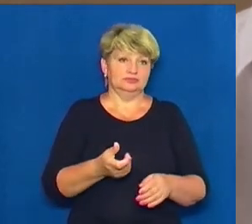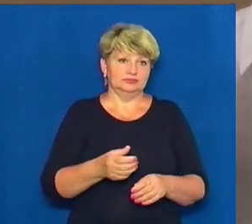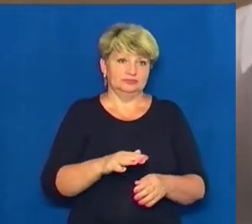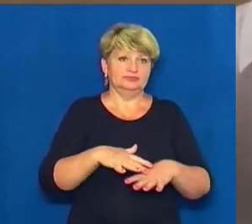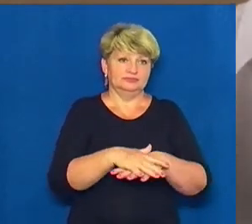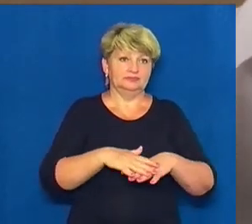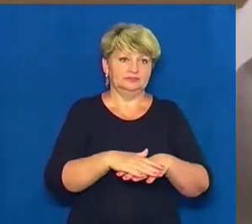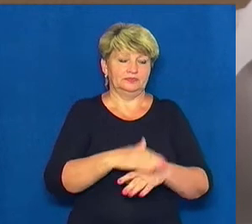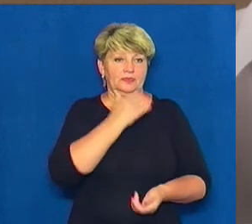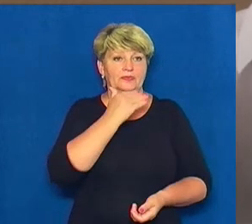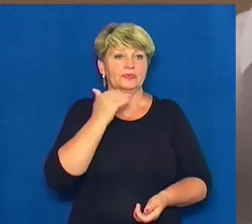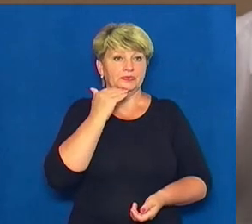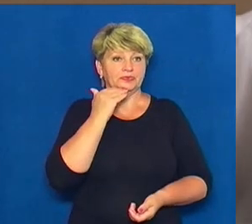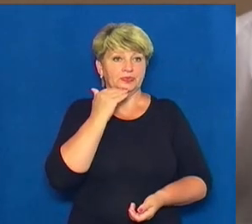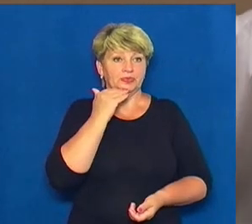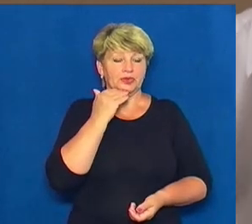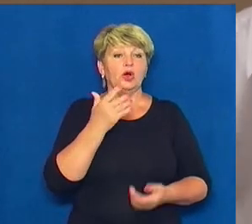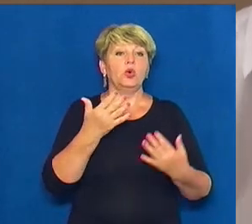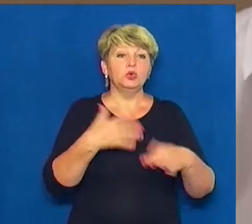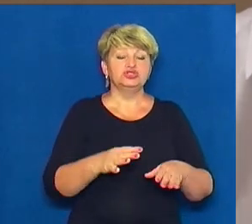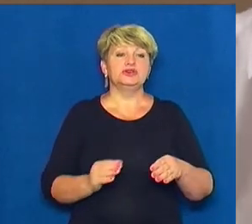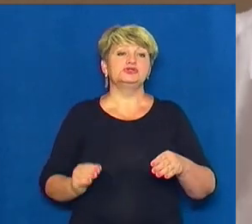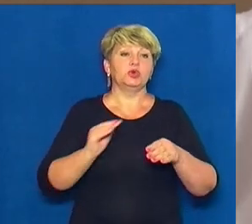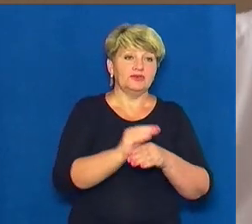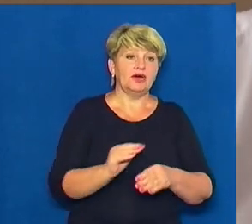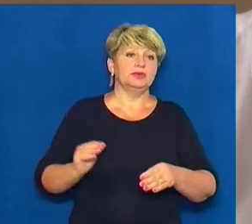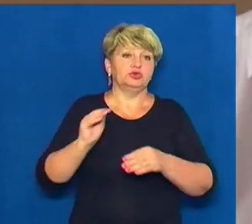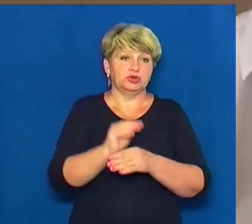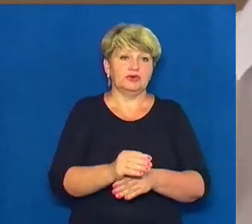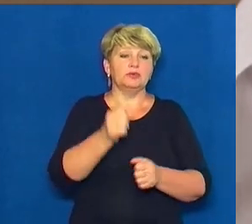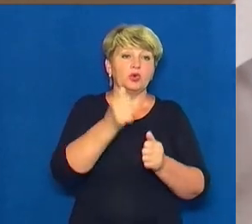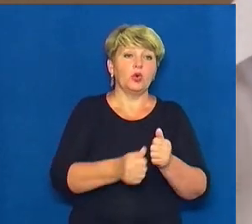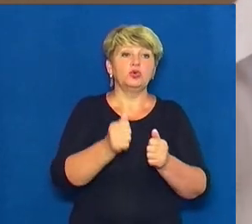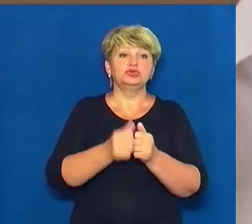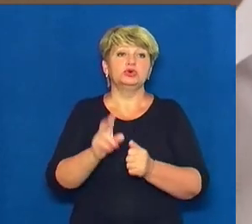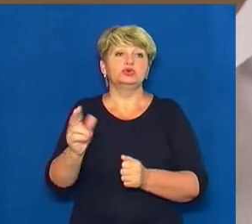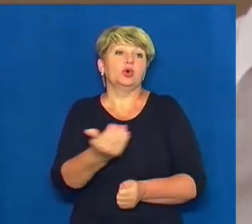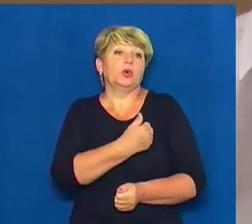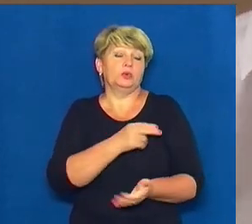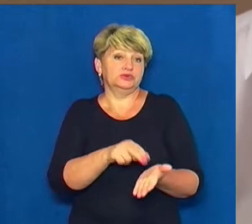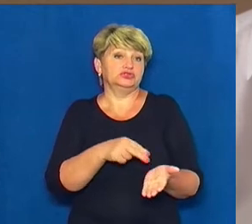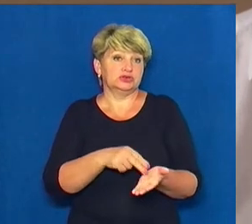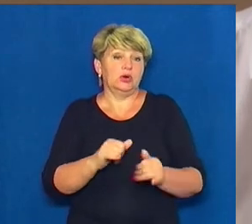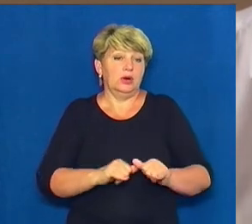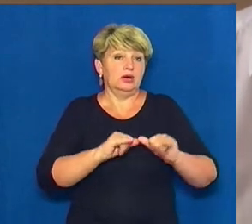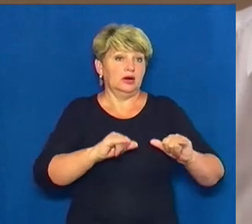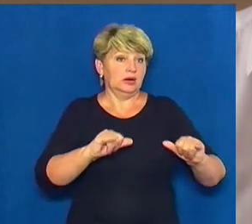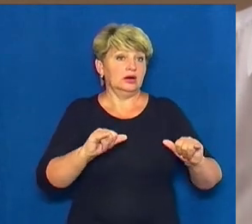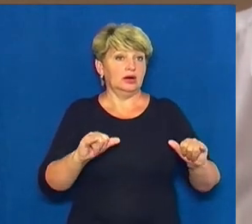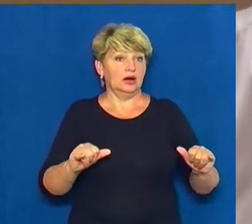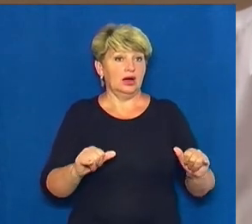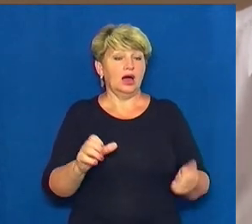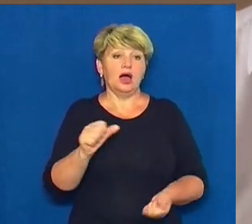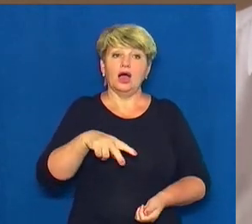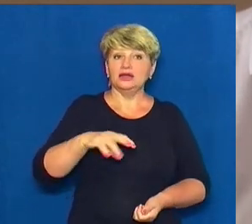великий район Черкаської області. Він вже з додаванням кожного, хто хоче до Черкаси, він стає всім більшим і більшим. Але